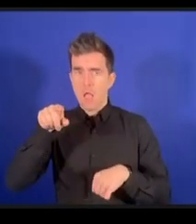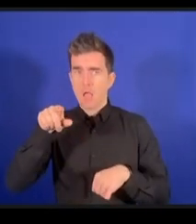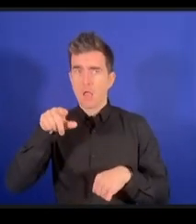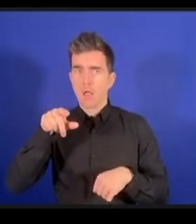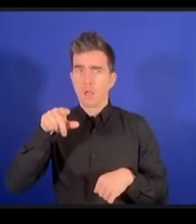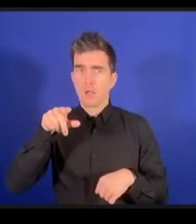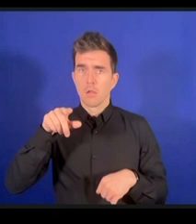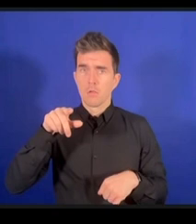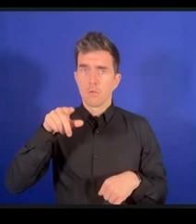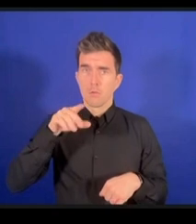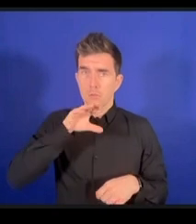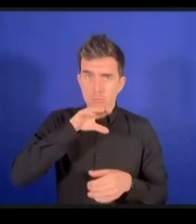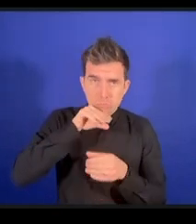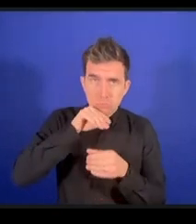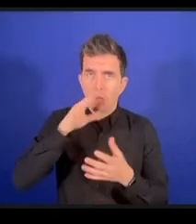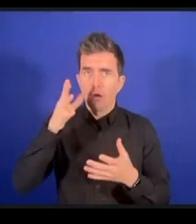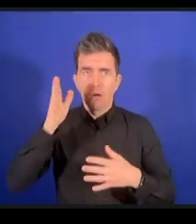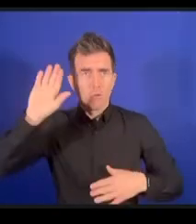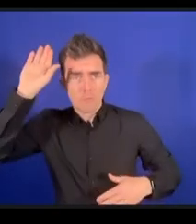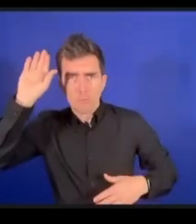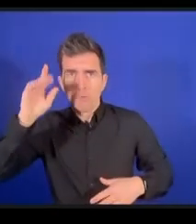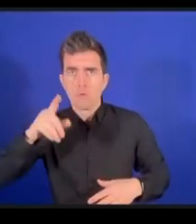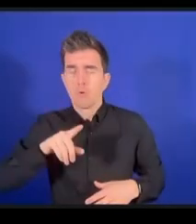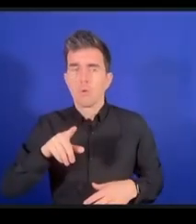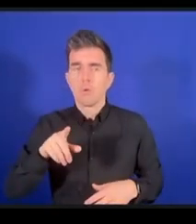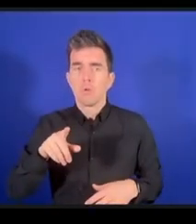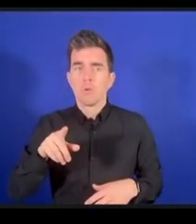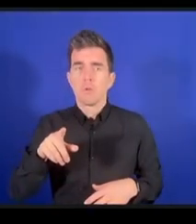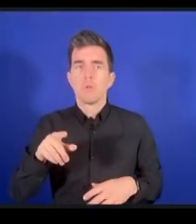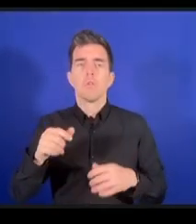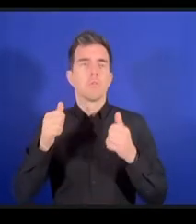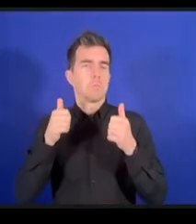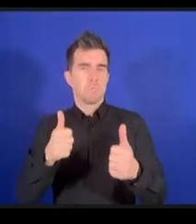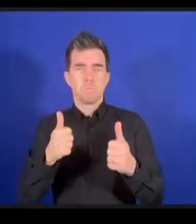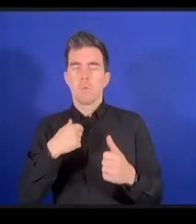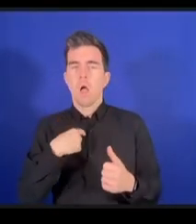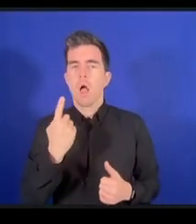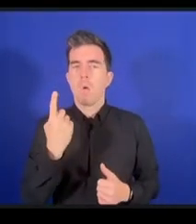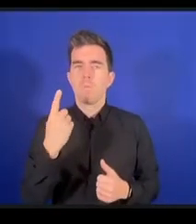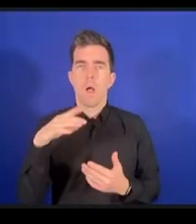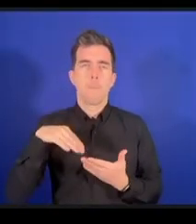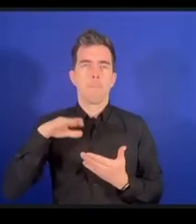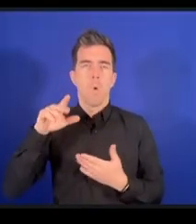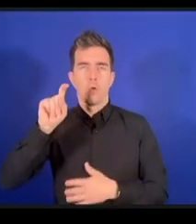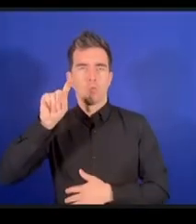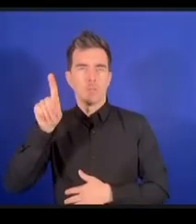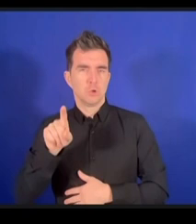alors nous avons une question de Bessmonika Hamot